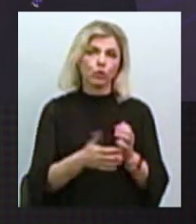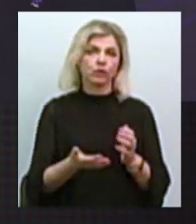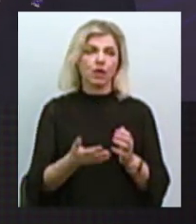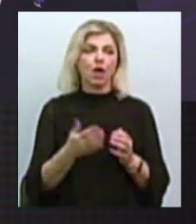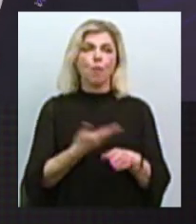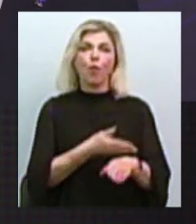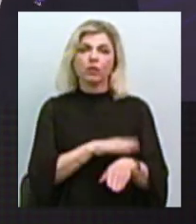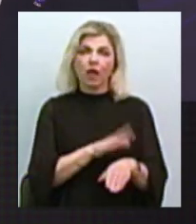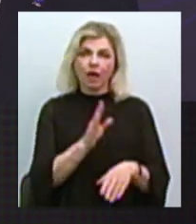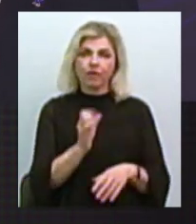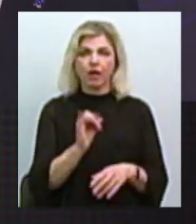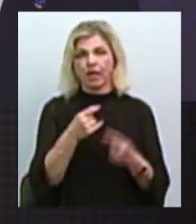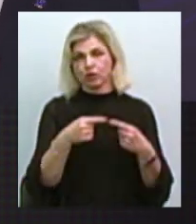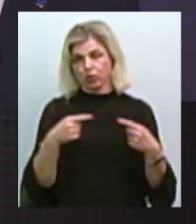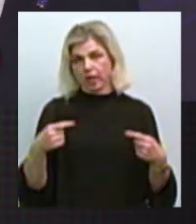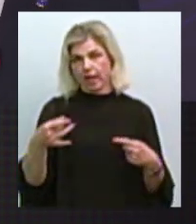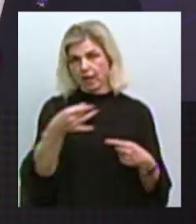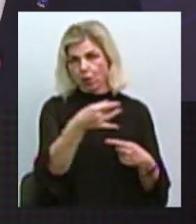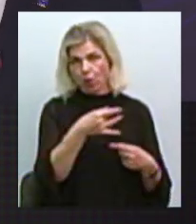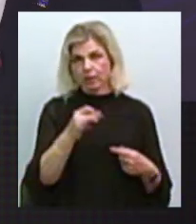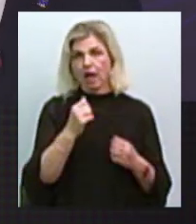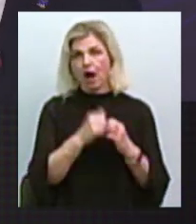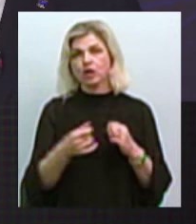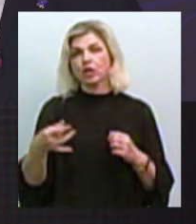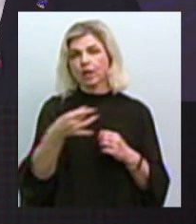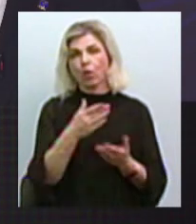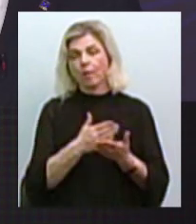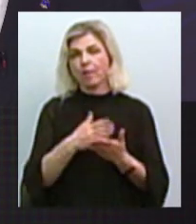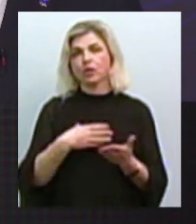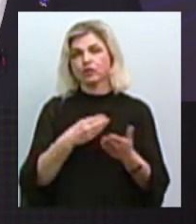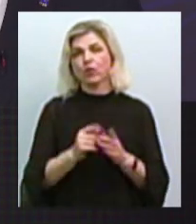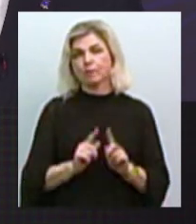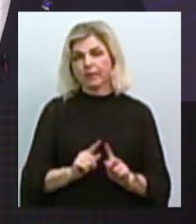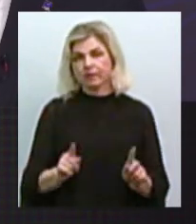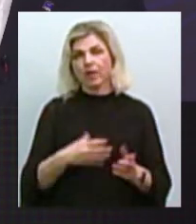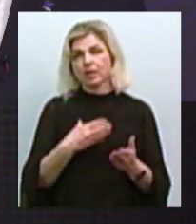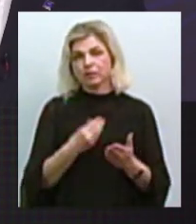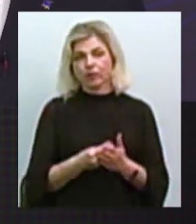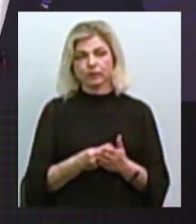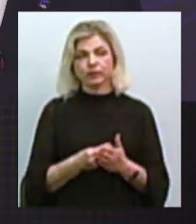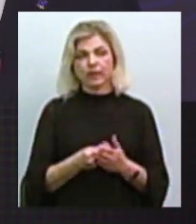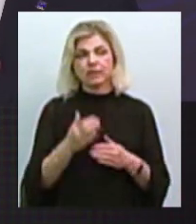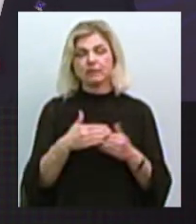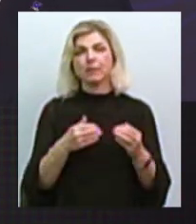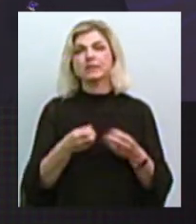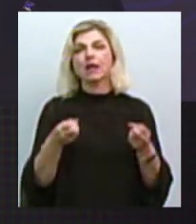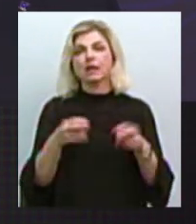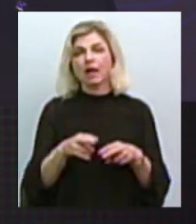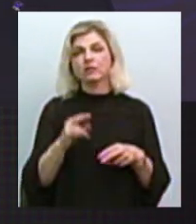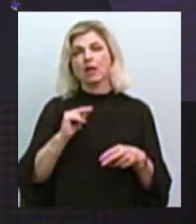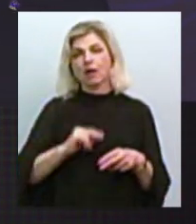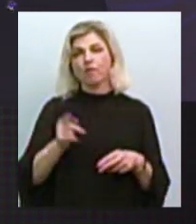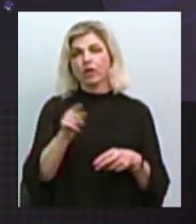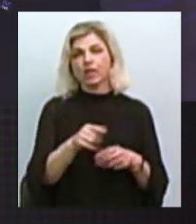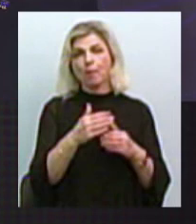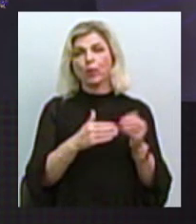Полтава і інші регіони. І кожний регіон має свою спеціалізацію і працює по тим професіям,